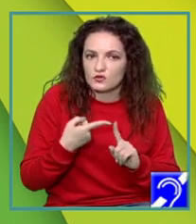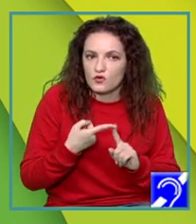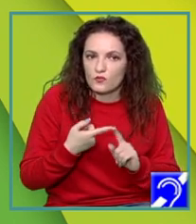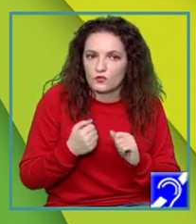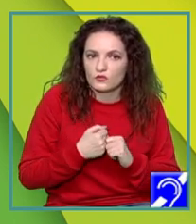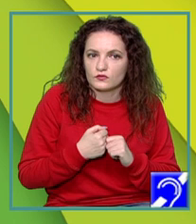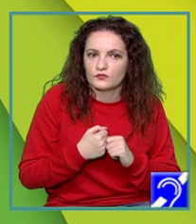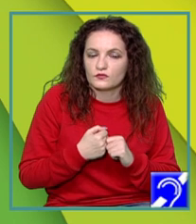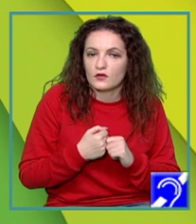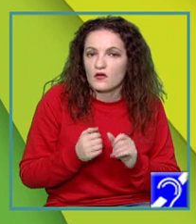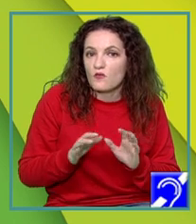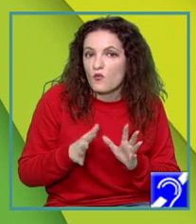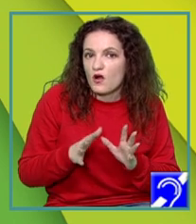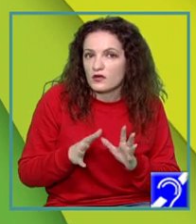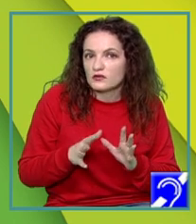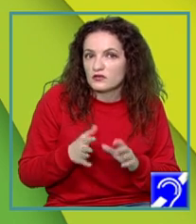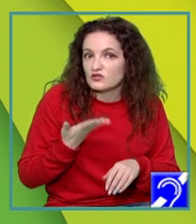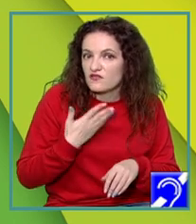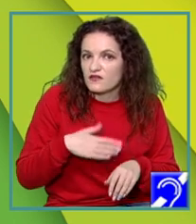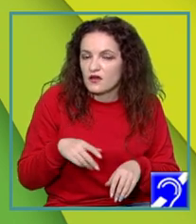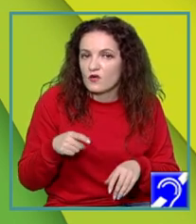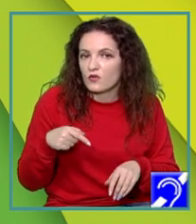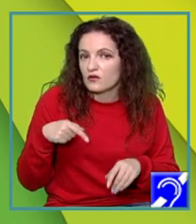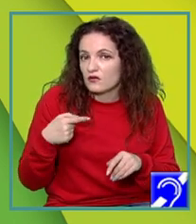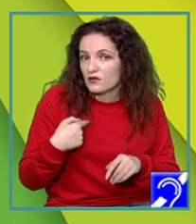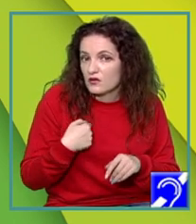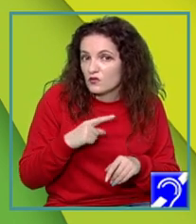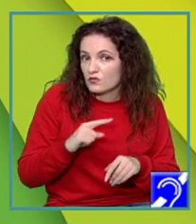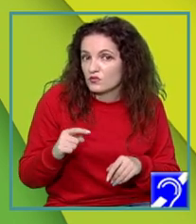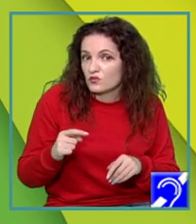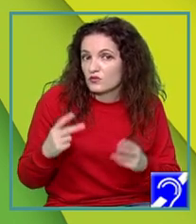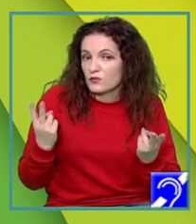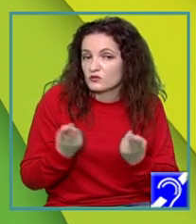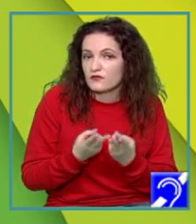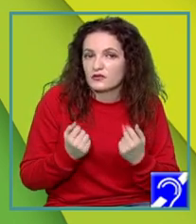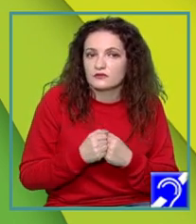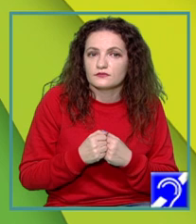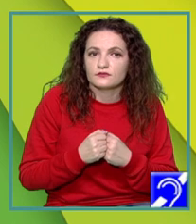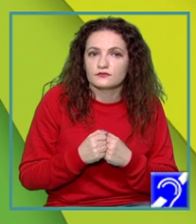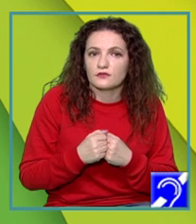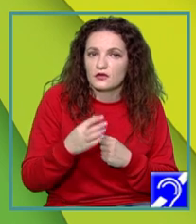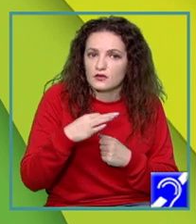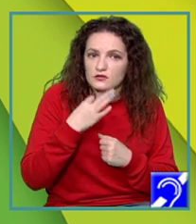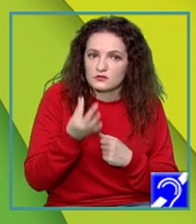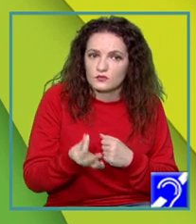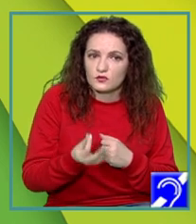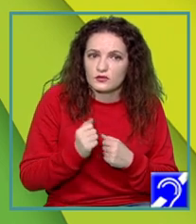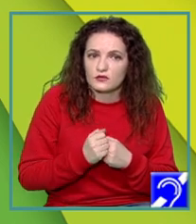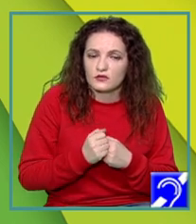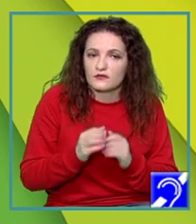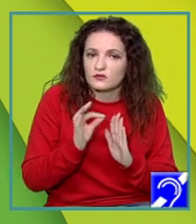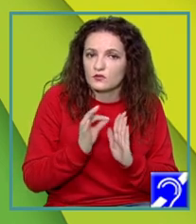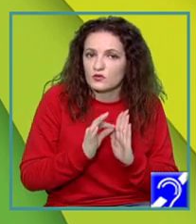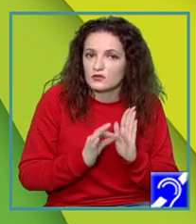că ceea ce mi-am propus eu nu se potrivește. De asemenea, mai spune doamna profesoară, ar trebui să realizăm o